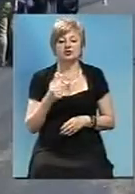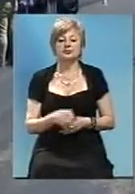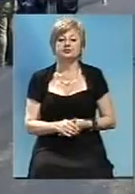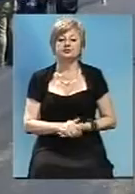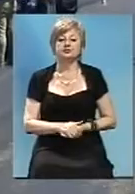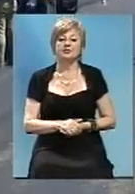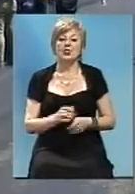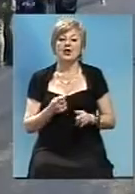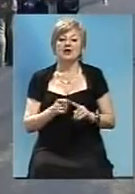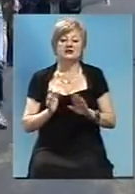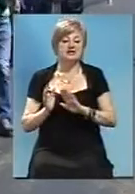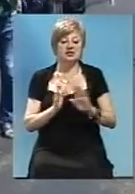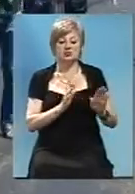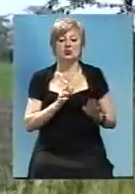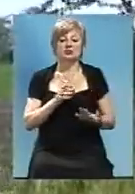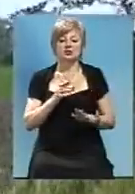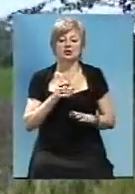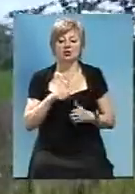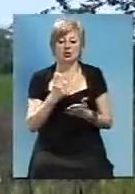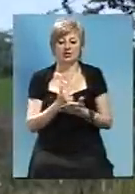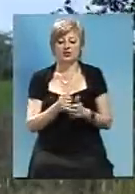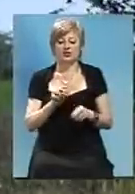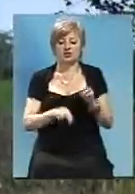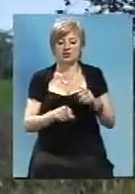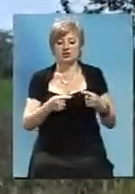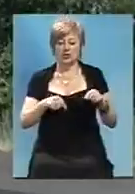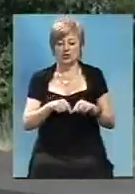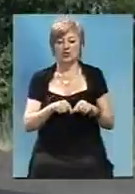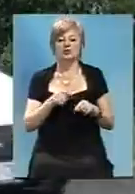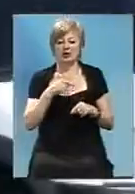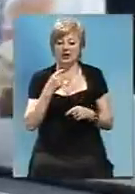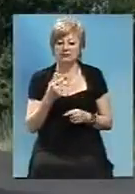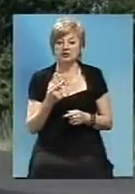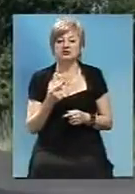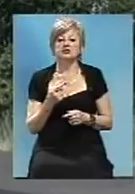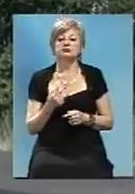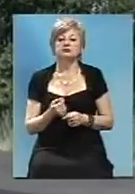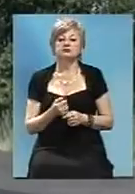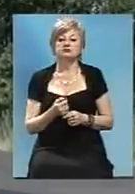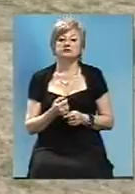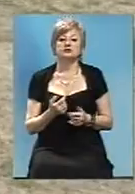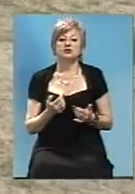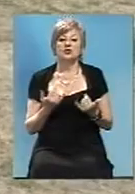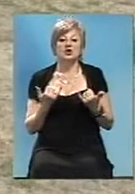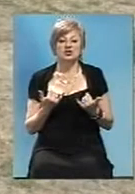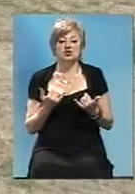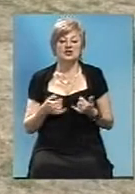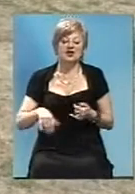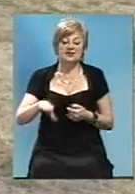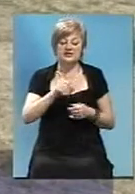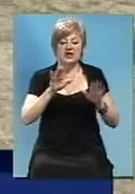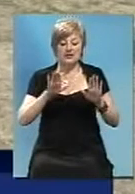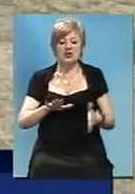Цвященко, заступник головного інженера підрядної організації «Онур Конструкціон Інтернешнл». Вся ця